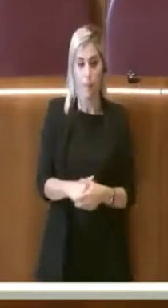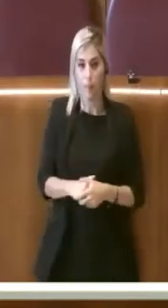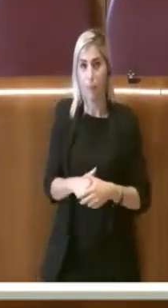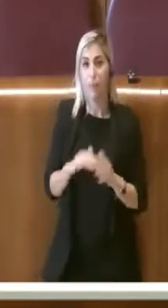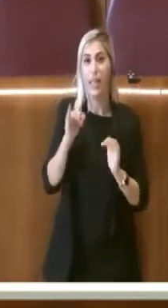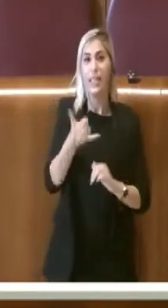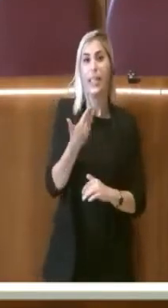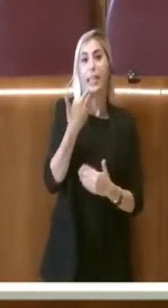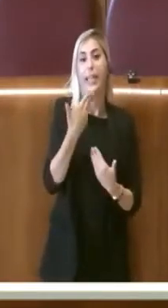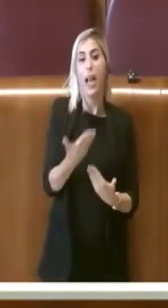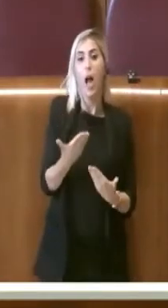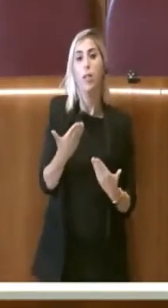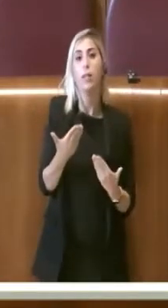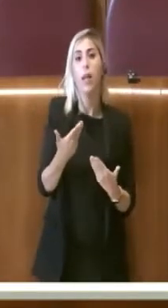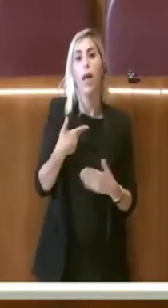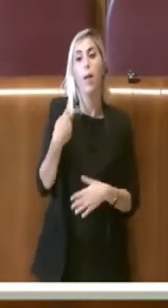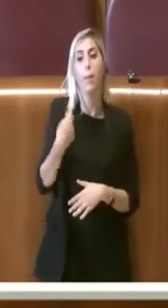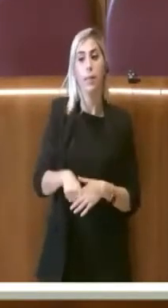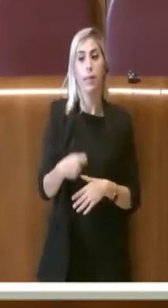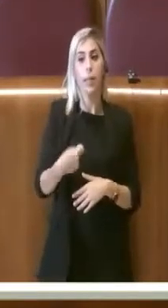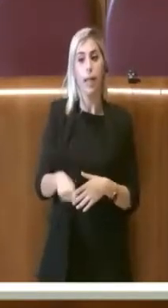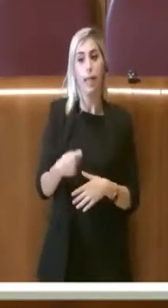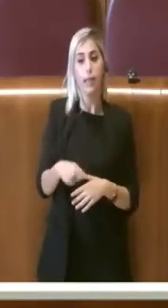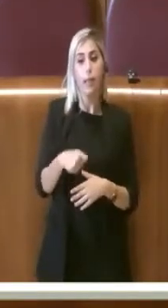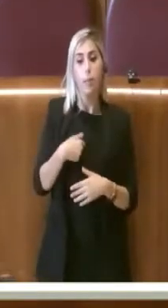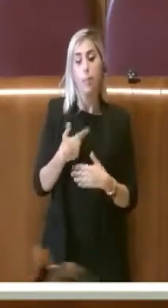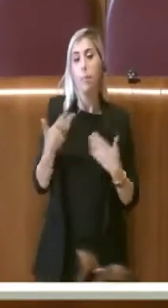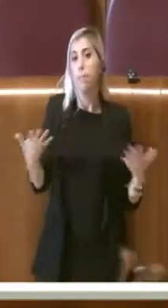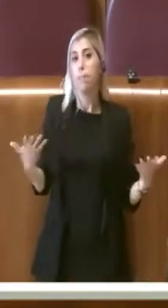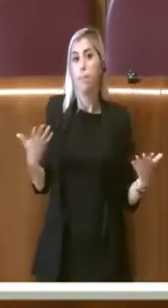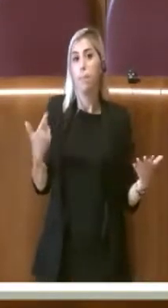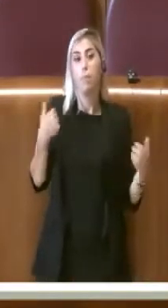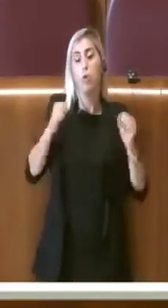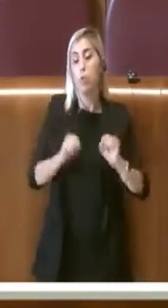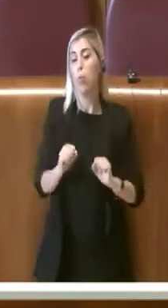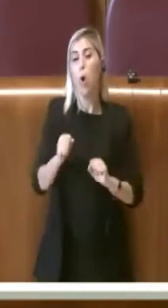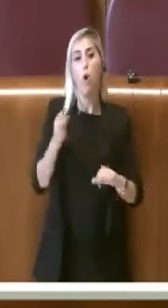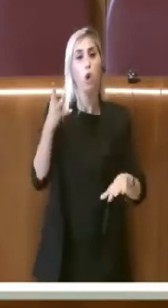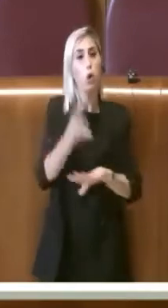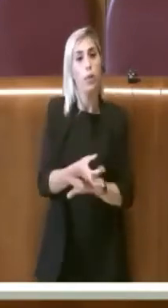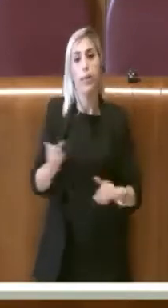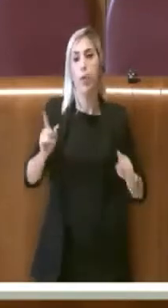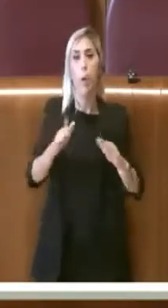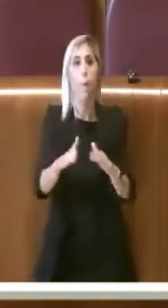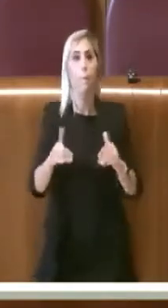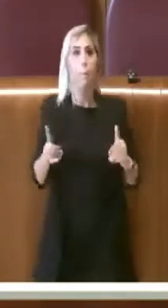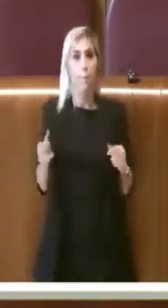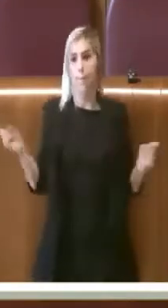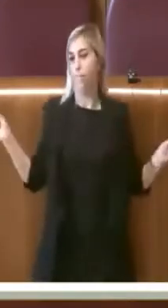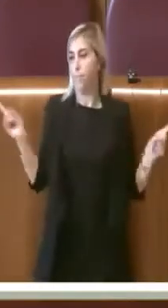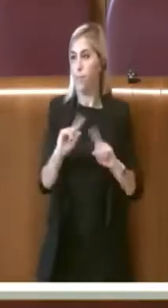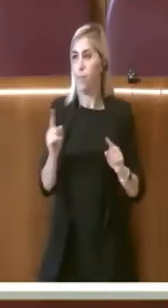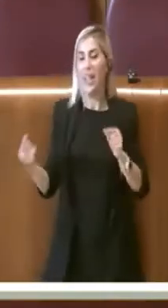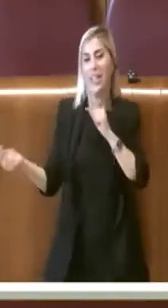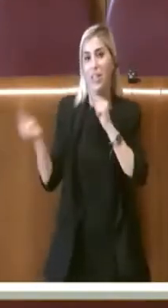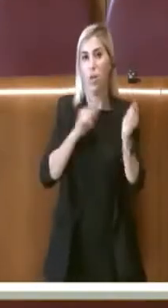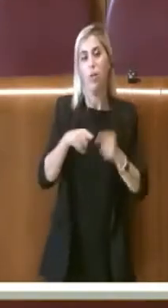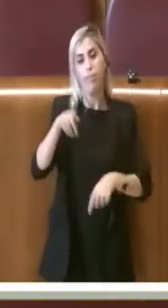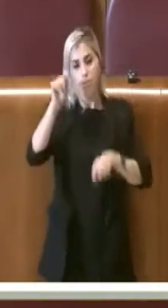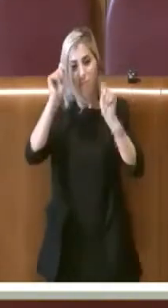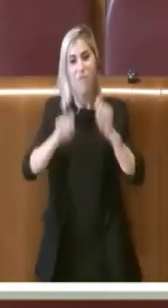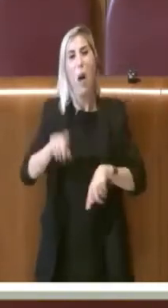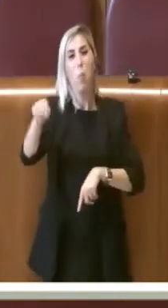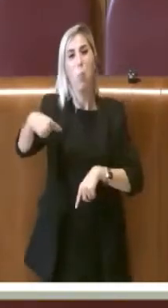Sì, grazie Presidente. Beh, non si può non intervenire in questa discussione. Parto anch'io